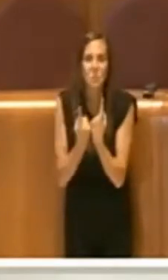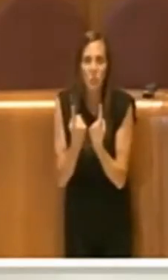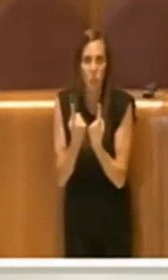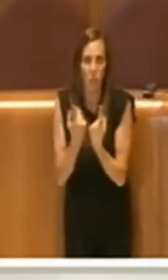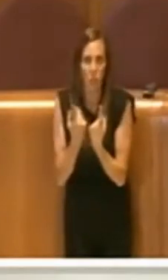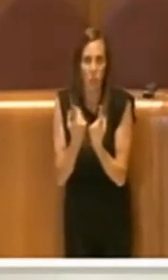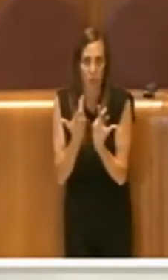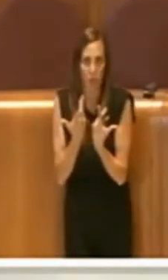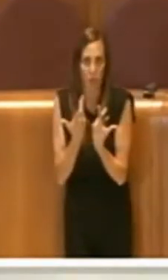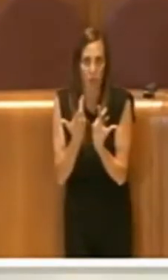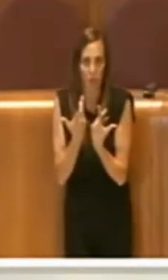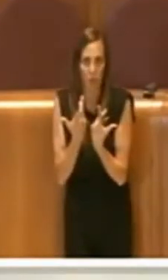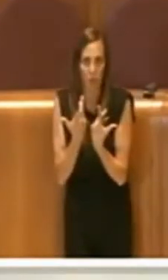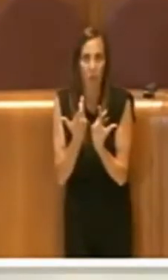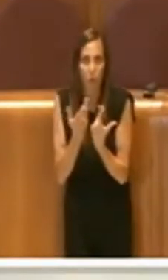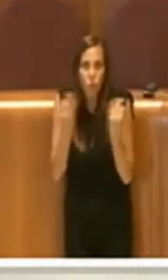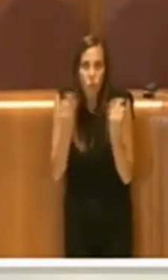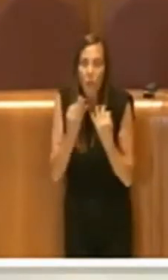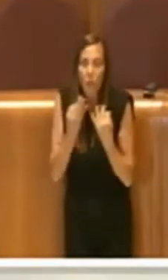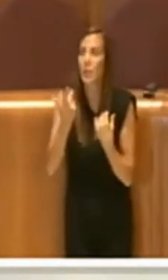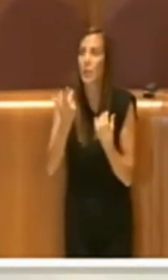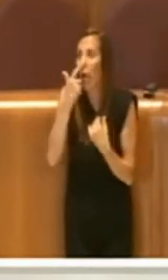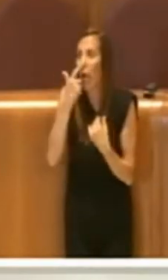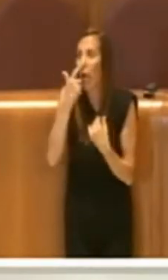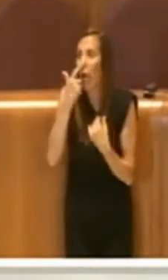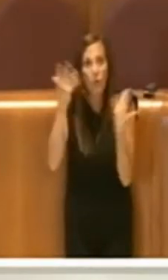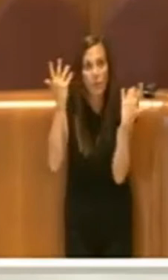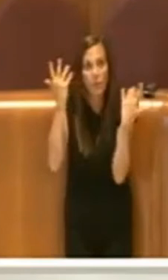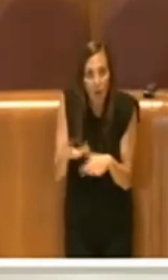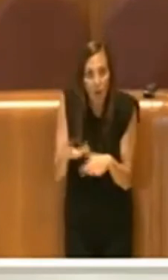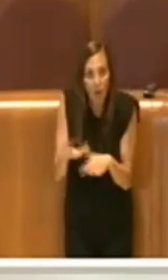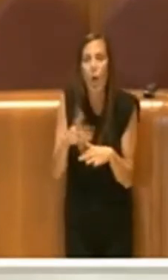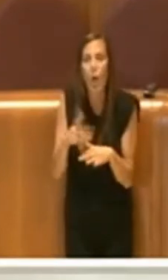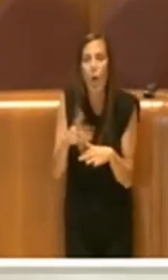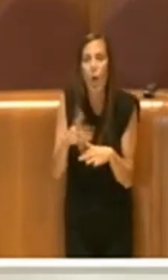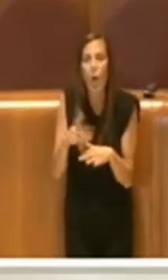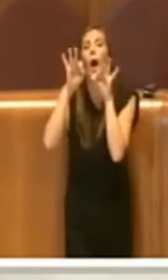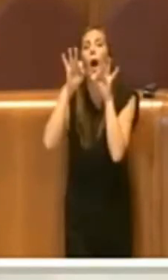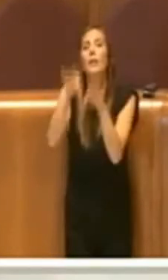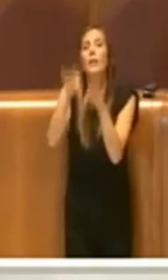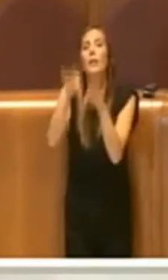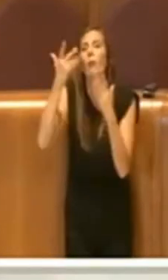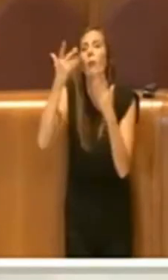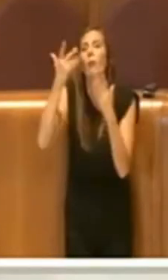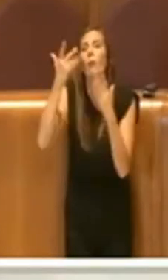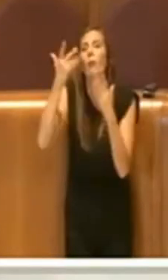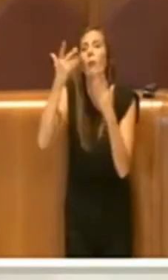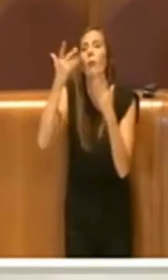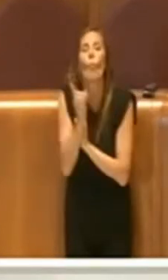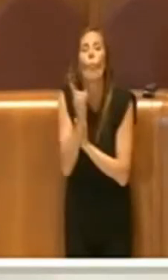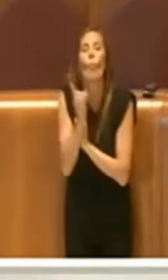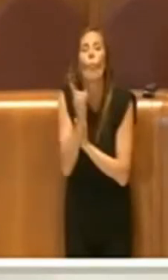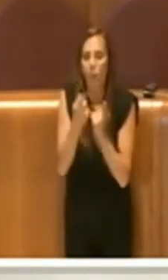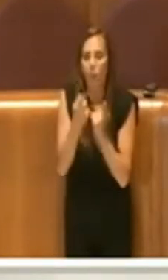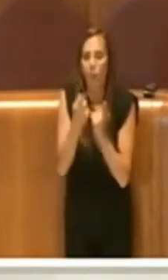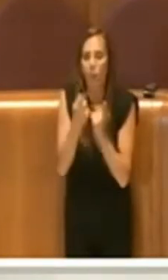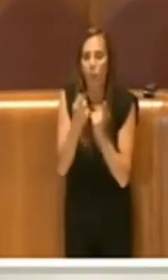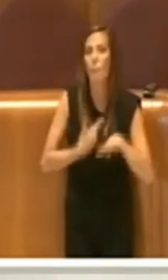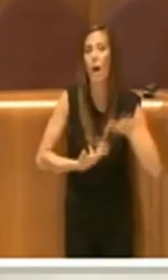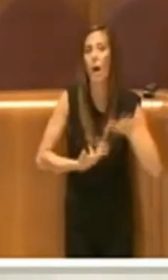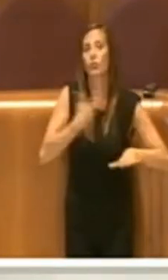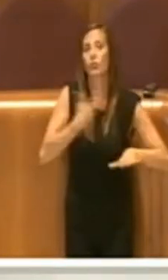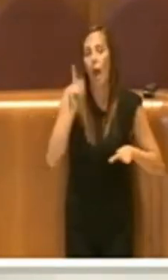giustamente sono stati fatti dei ricorsi e vedremo come vanno questi ricorsi, però l'attenzione di questa